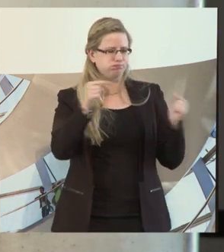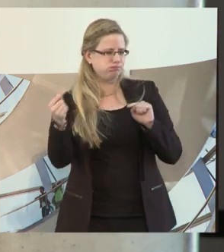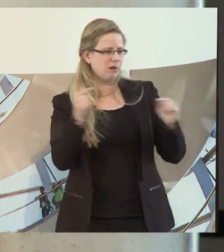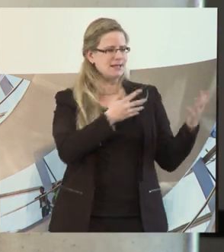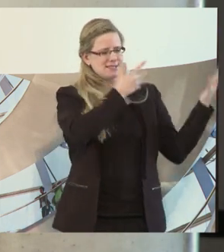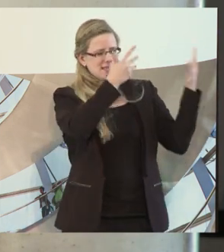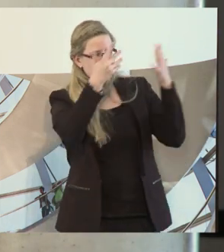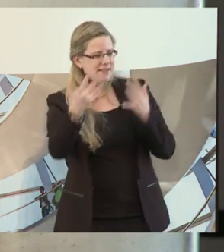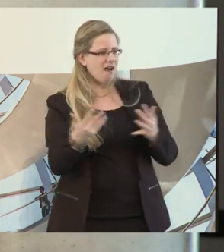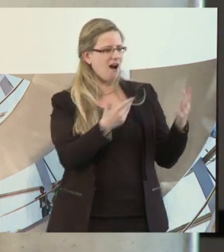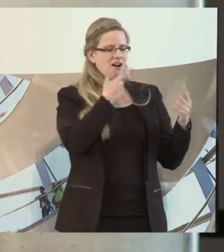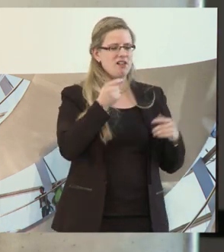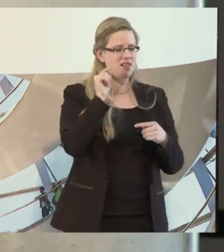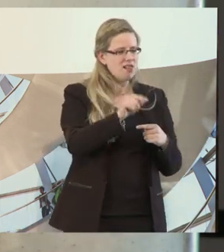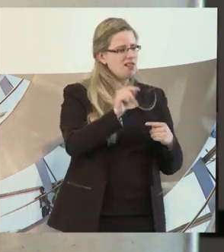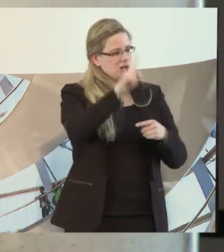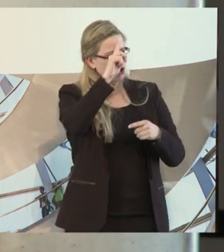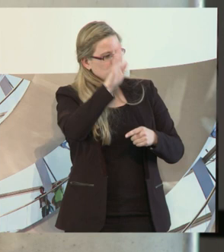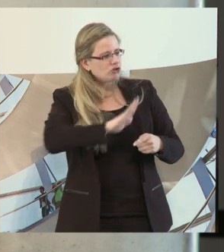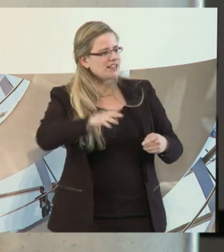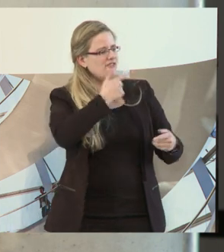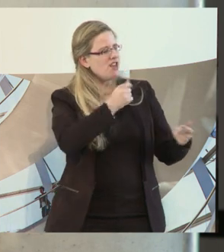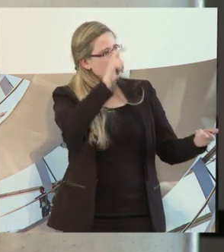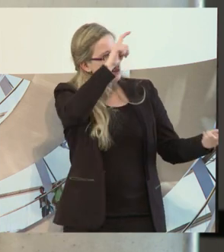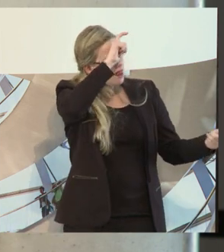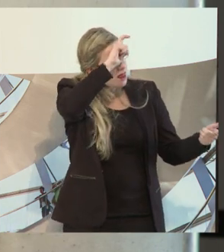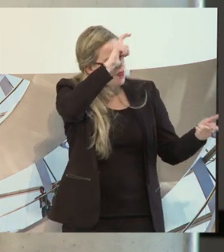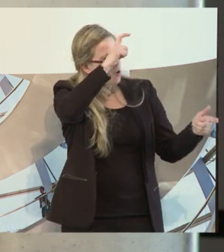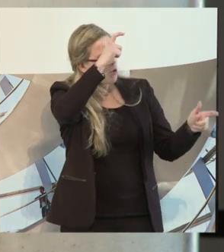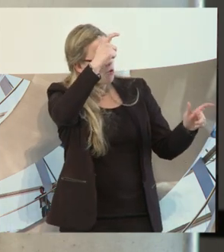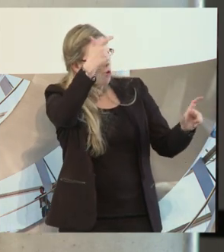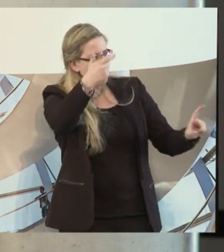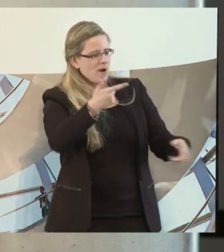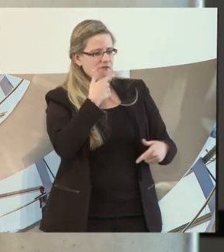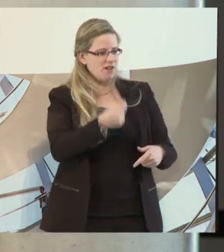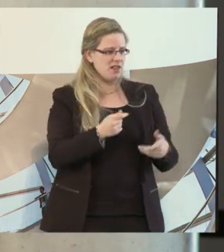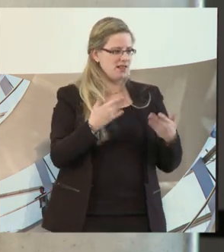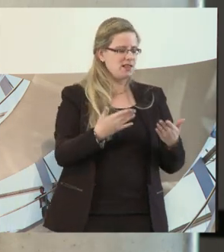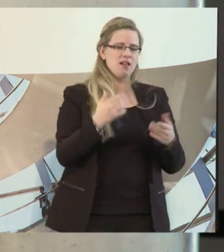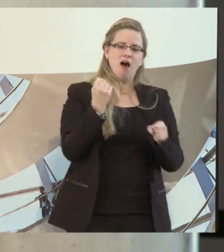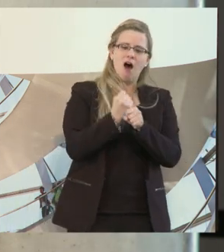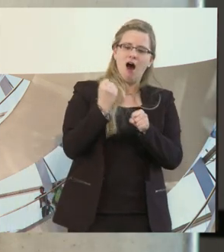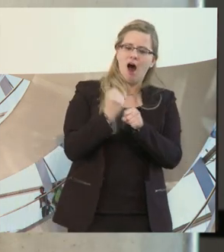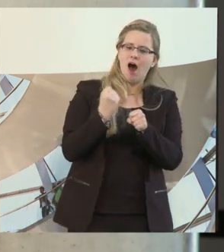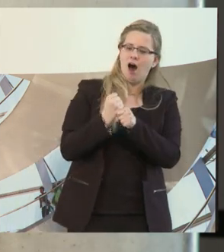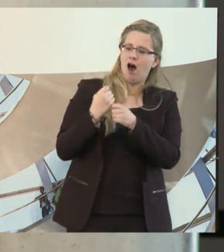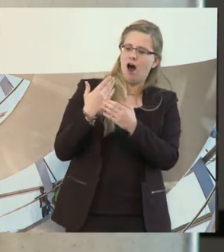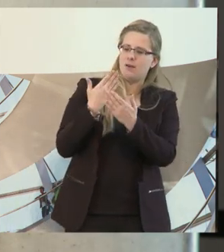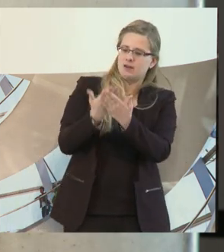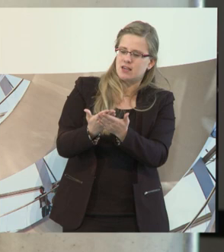mitzuhelfen, etwas zu verändern in Deutschland, was uns hilft, das ARG und die UN-Behindertenrechtskommission umzusetzen.